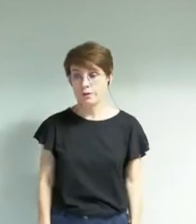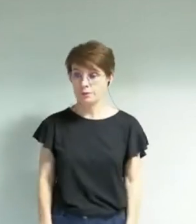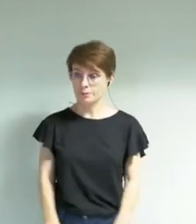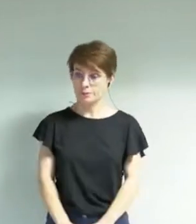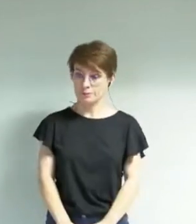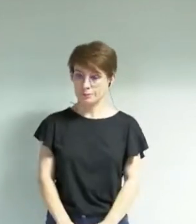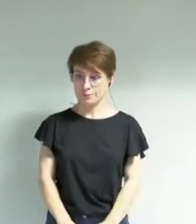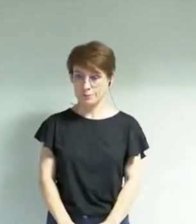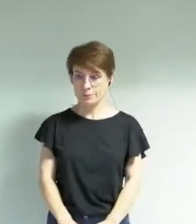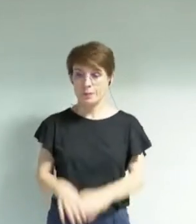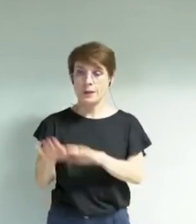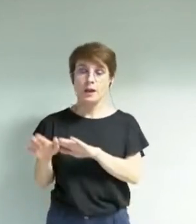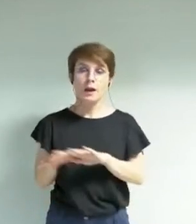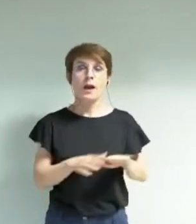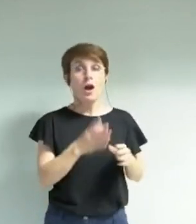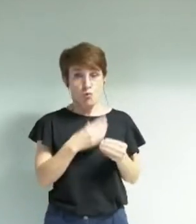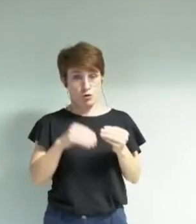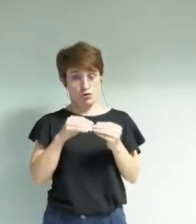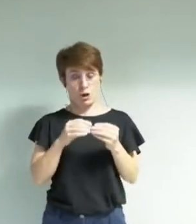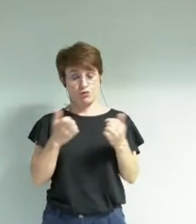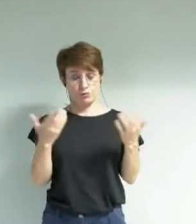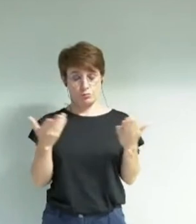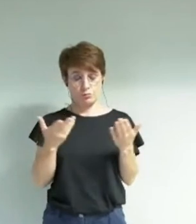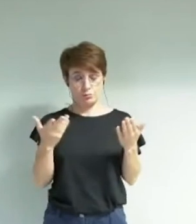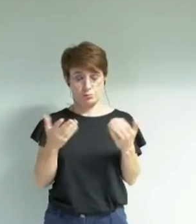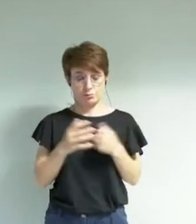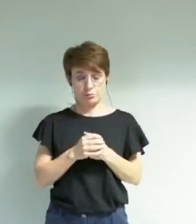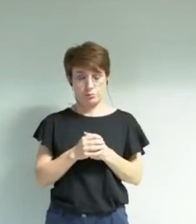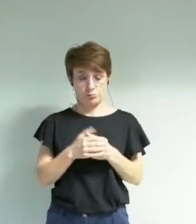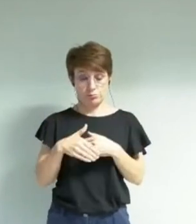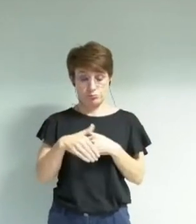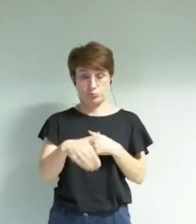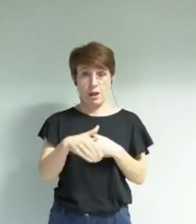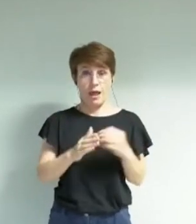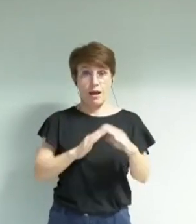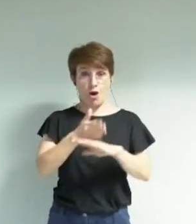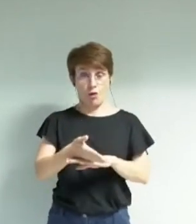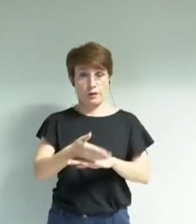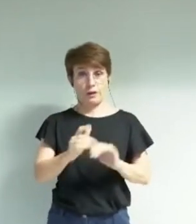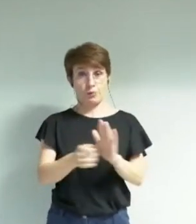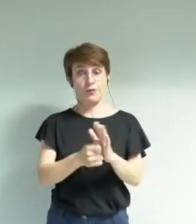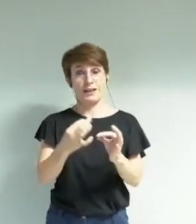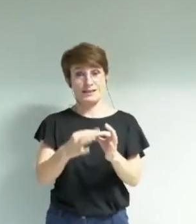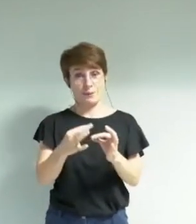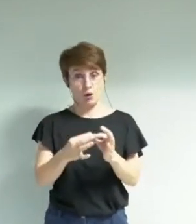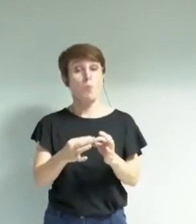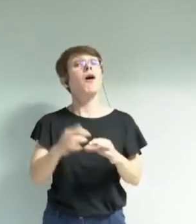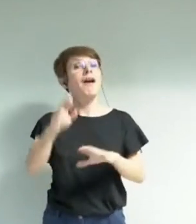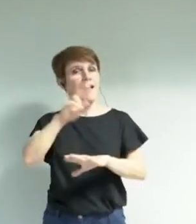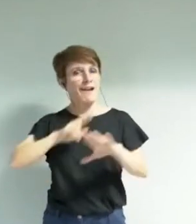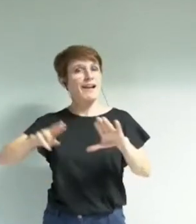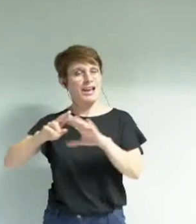je voudrais rajouter aussi qu'il y a également à la rentrée de septembre pour ce qui concerne la région des nouveautés